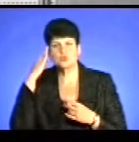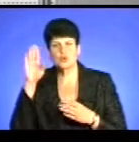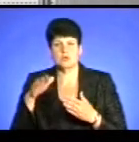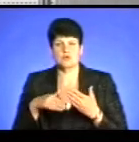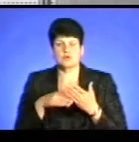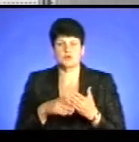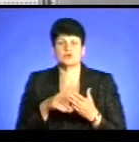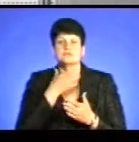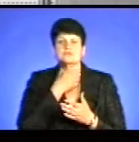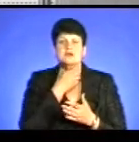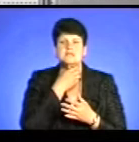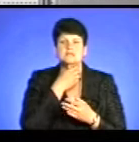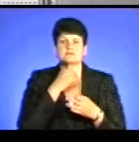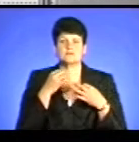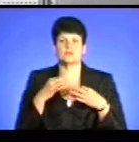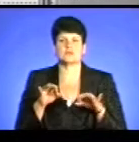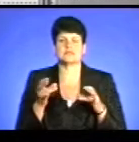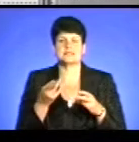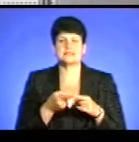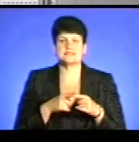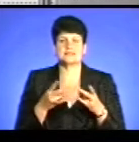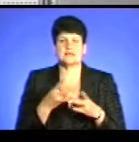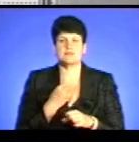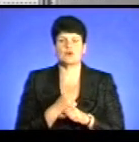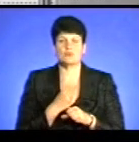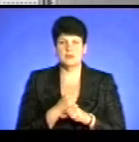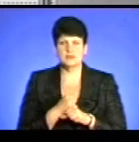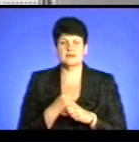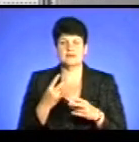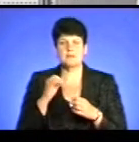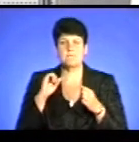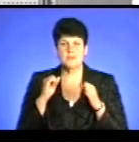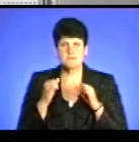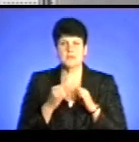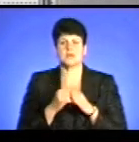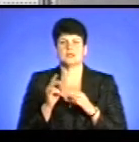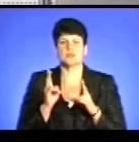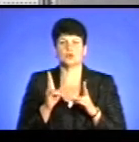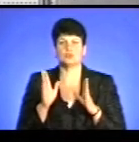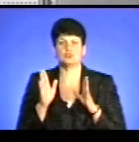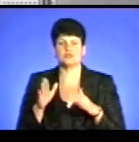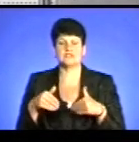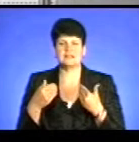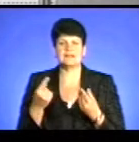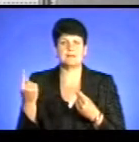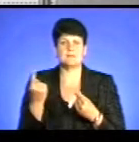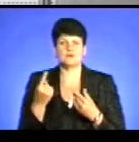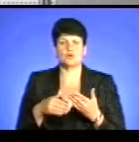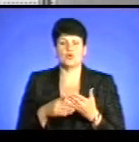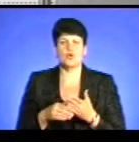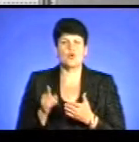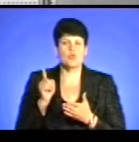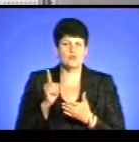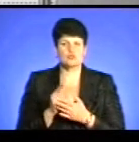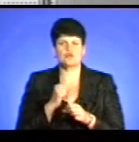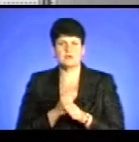відпустив спазм. Це обов'язково треба робити, всім пам'ятати, хто буде надавати першу допомогу, обов'язково перше